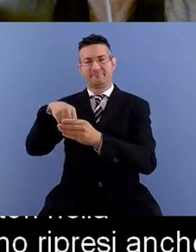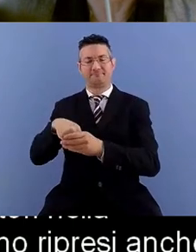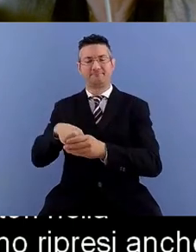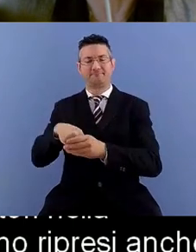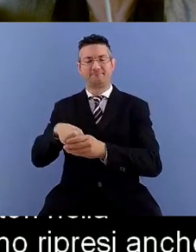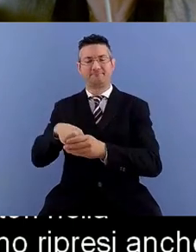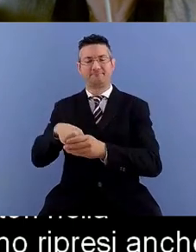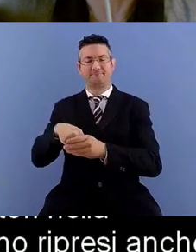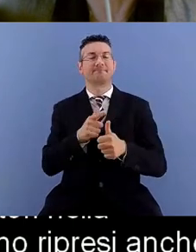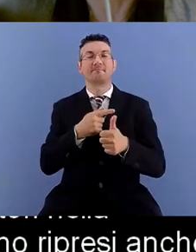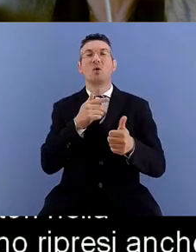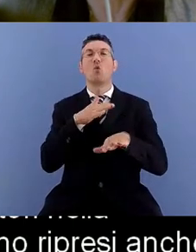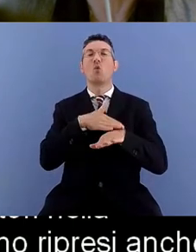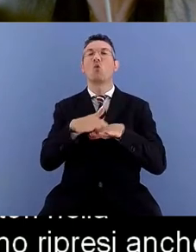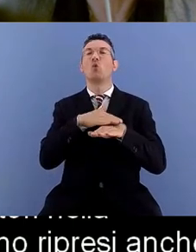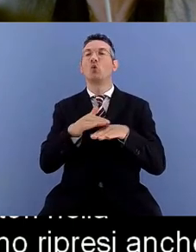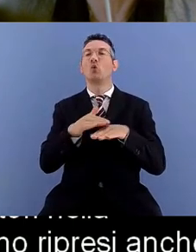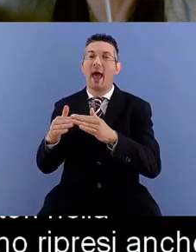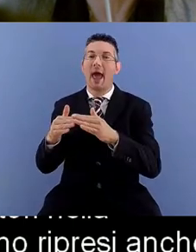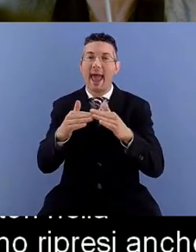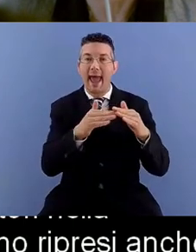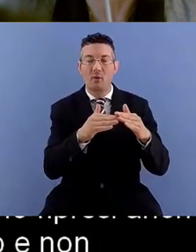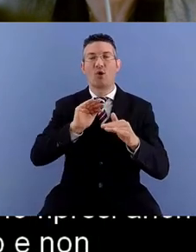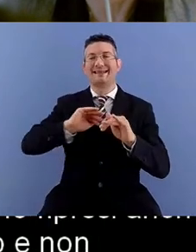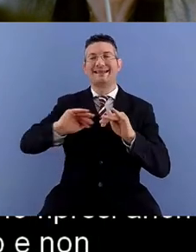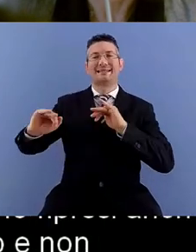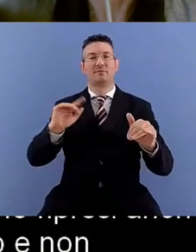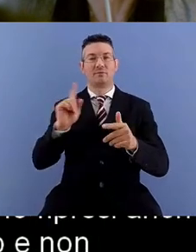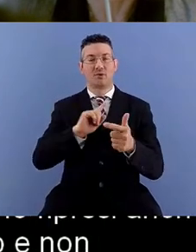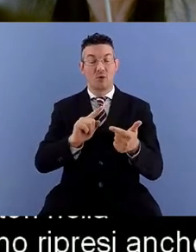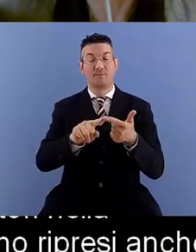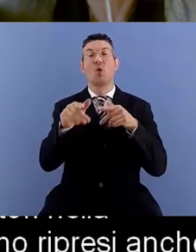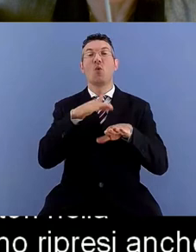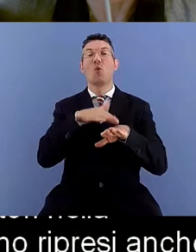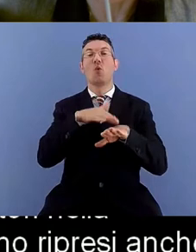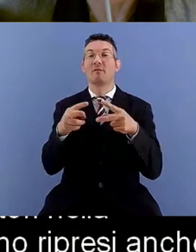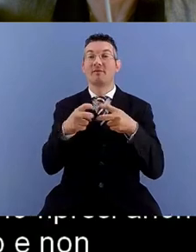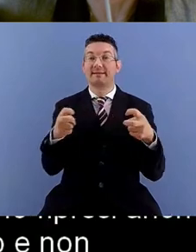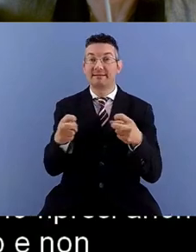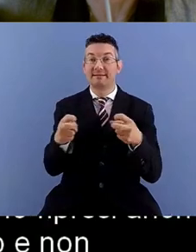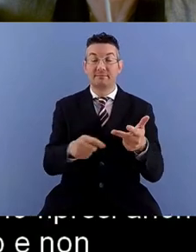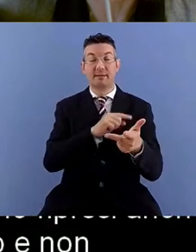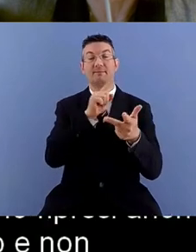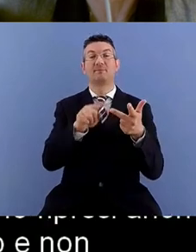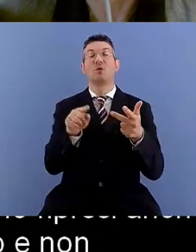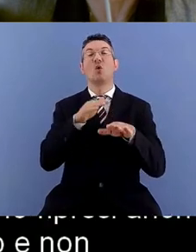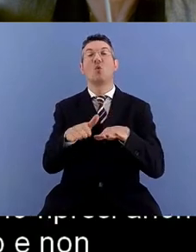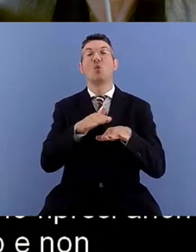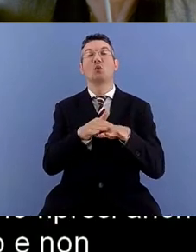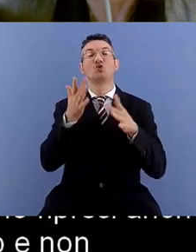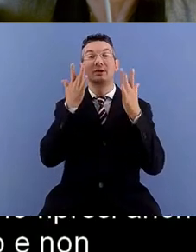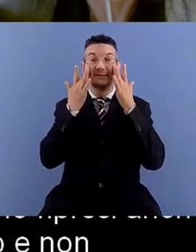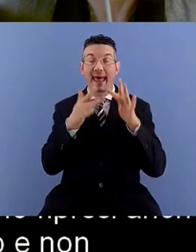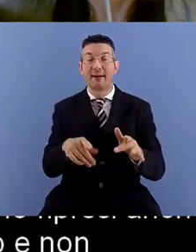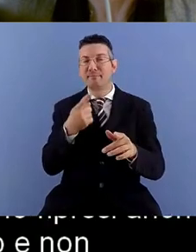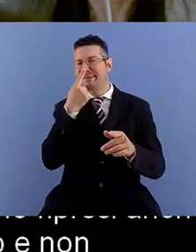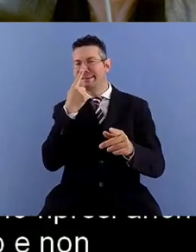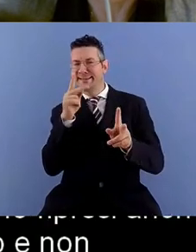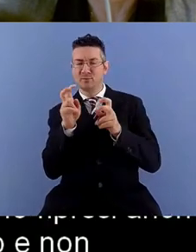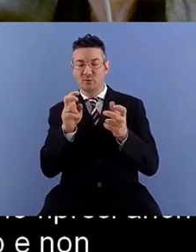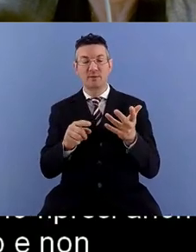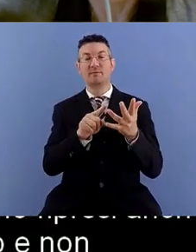equo e non discriminatorio utilizzo flessibile utilizzo semplice intuitivo riconoscibilità